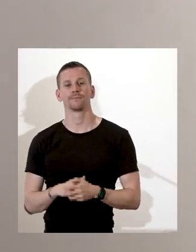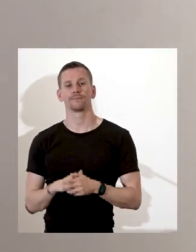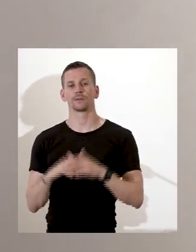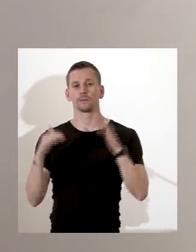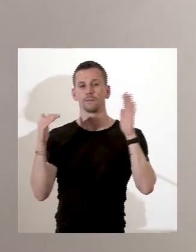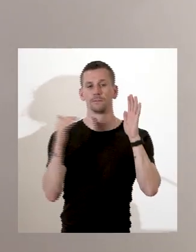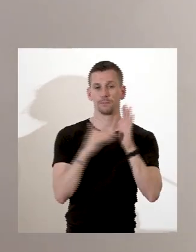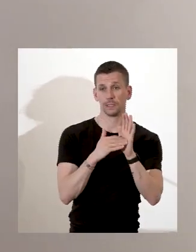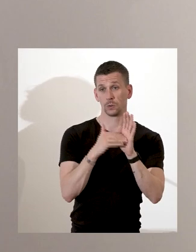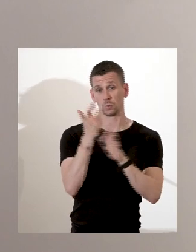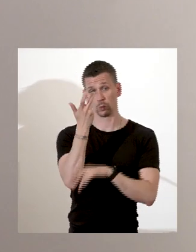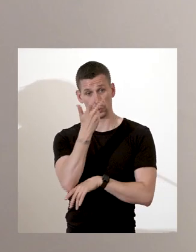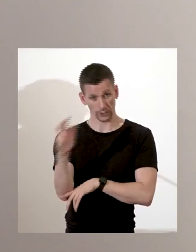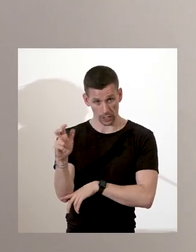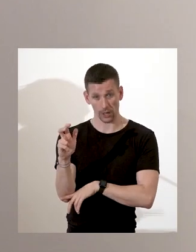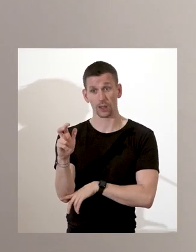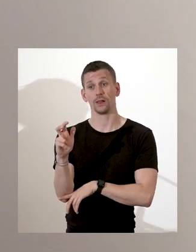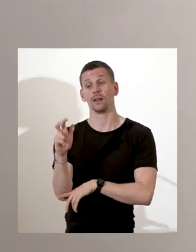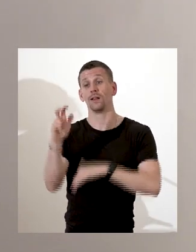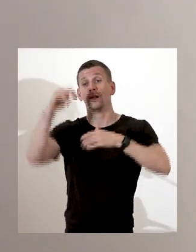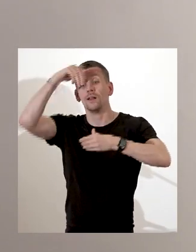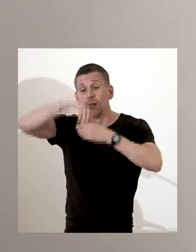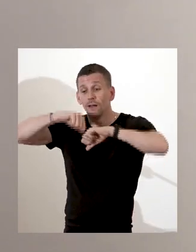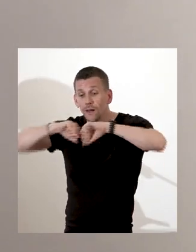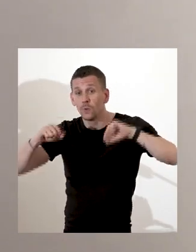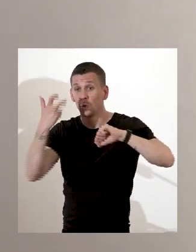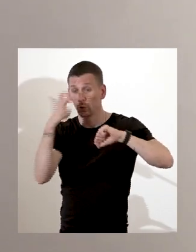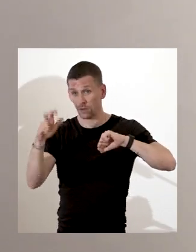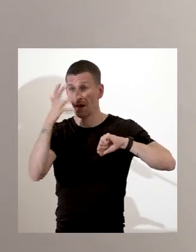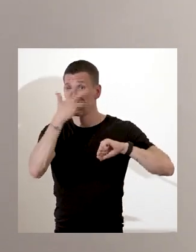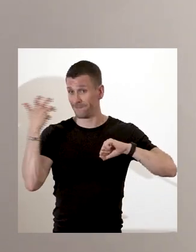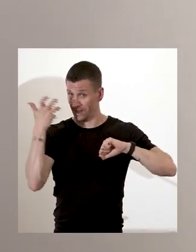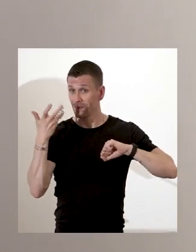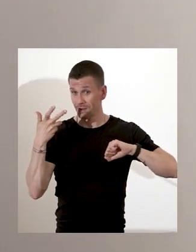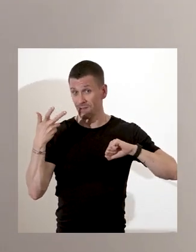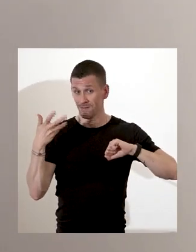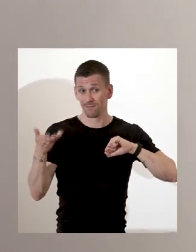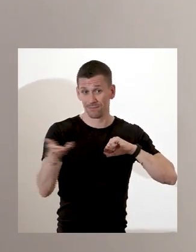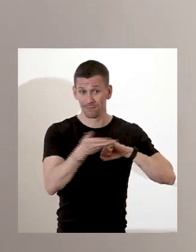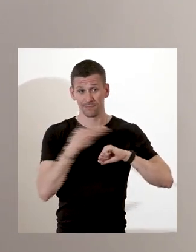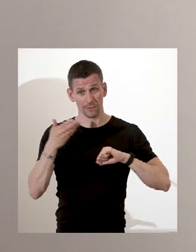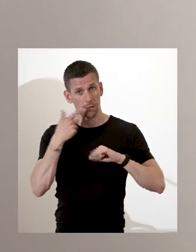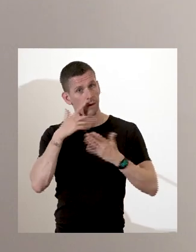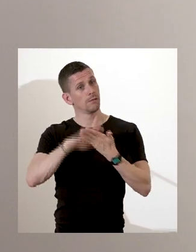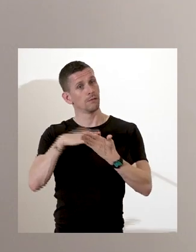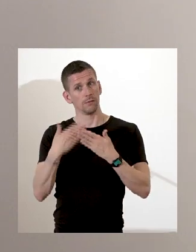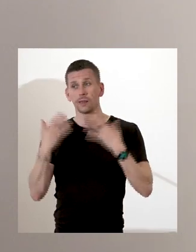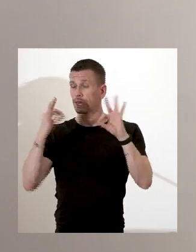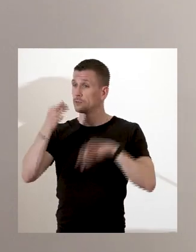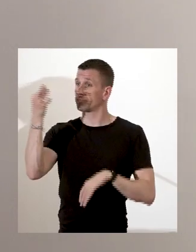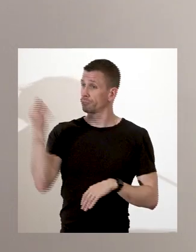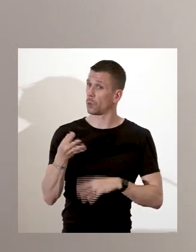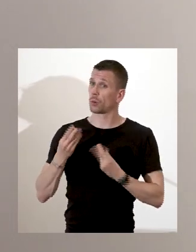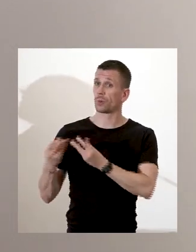l'échelle de... si on le compare avec les Antilles, est très peu, mais pour ce territoire est très précocement et tout à fait